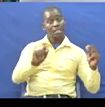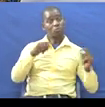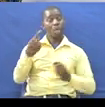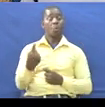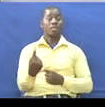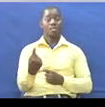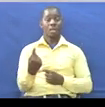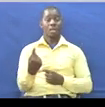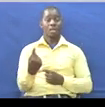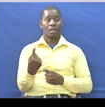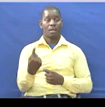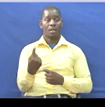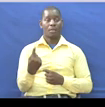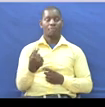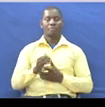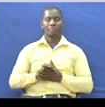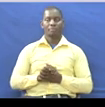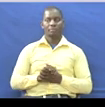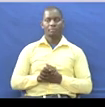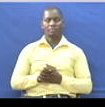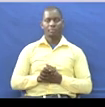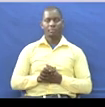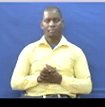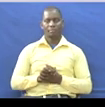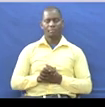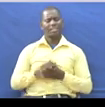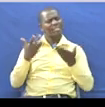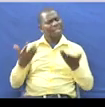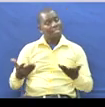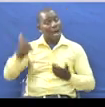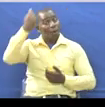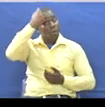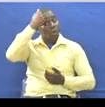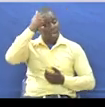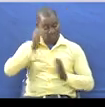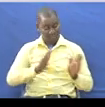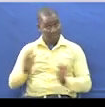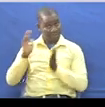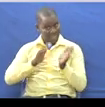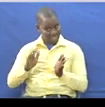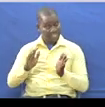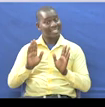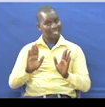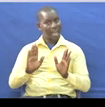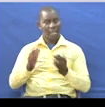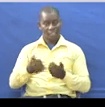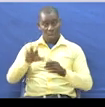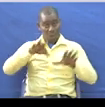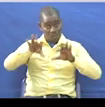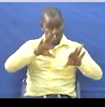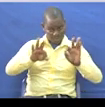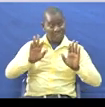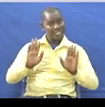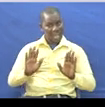Ya Kwanza Kumbuka Umesha Fanya Mandalizi Umesha Fanya Uchambuzi Umesha